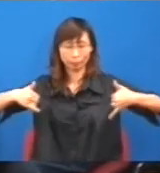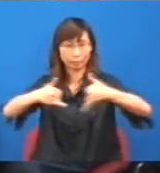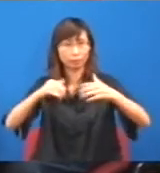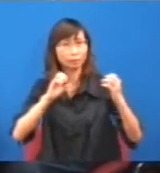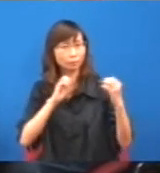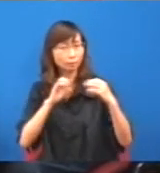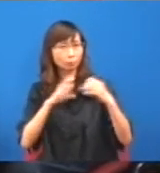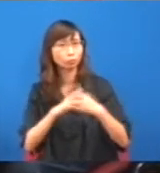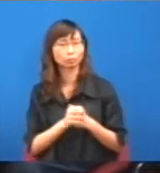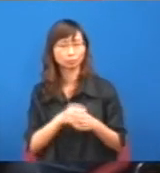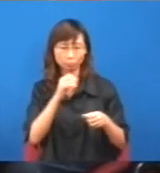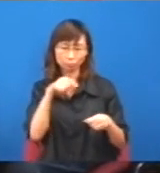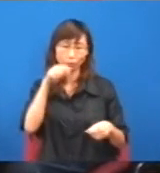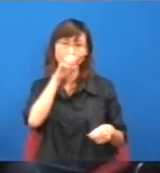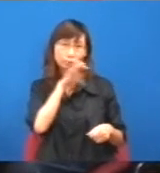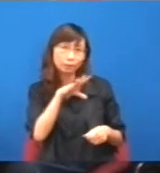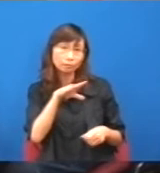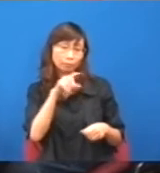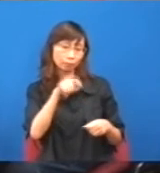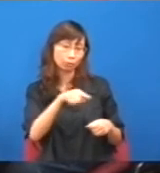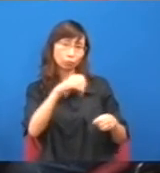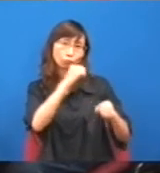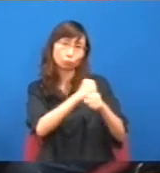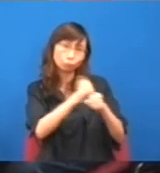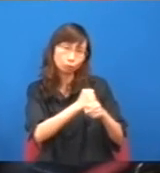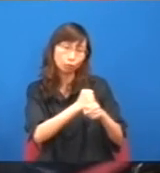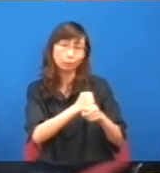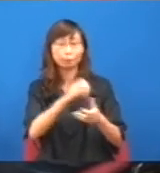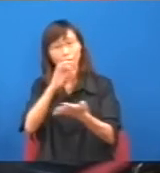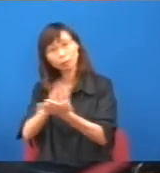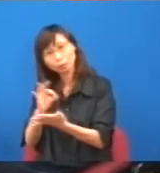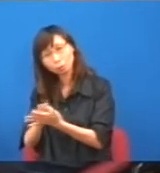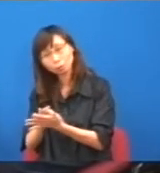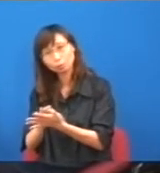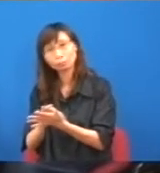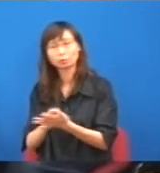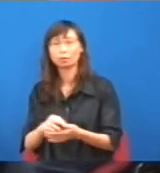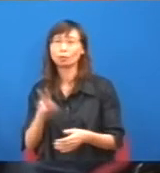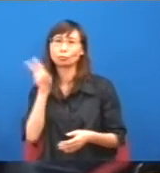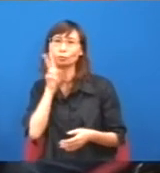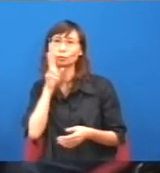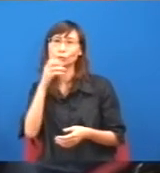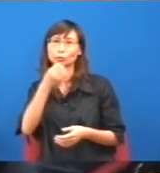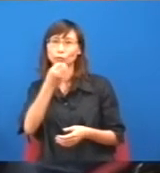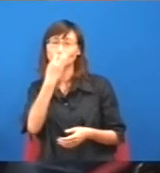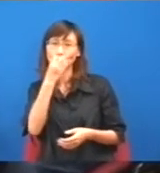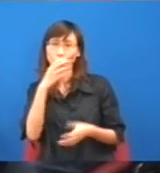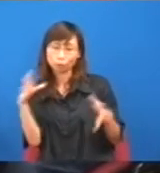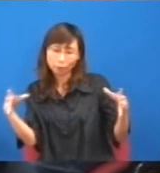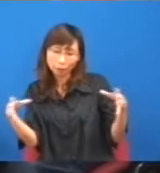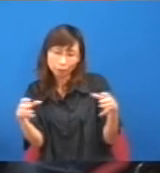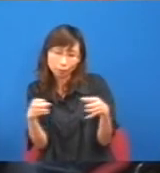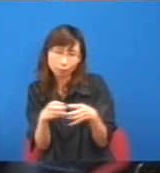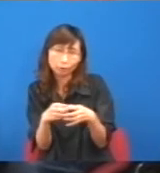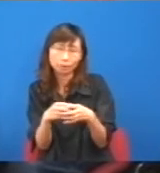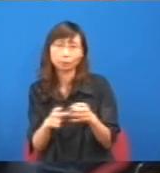行業或者企業,或者地區,當然香港這麼小,都市化,